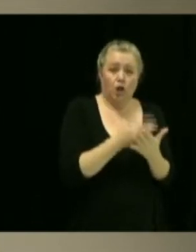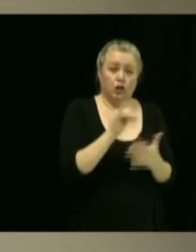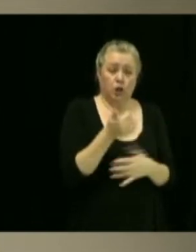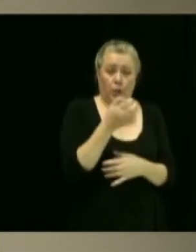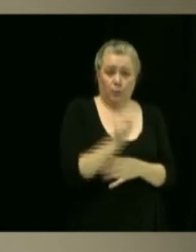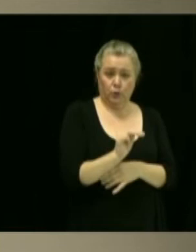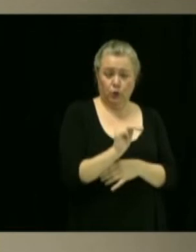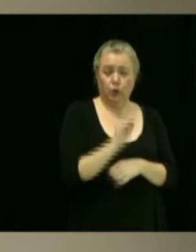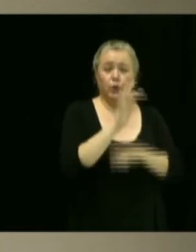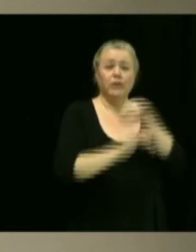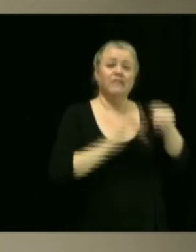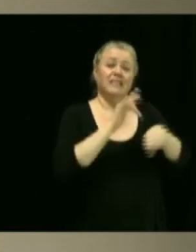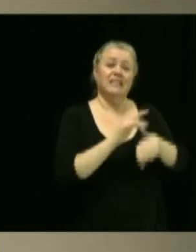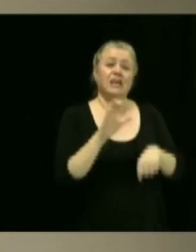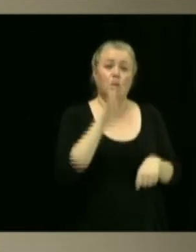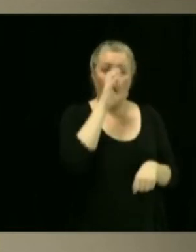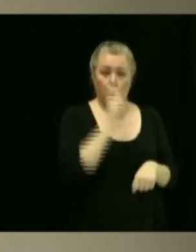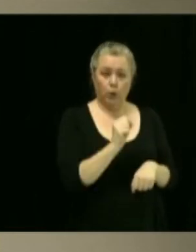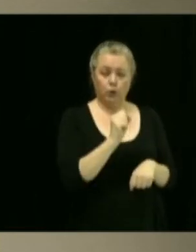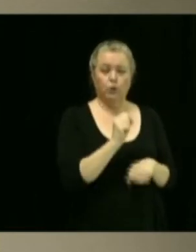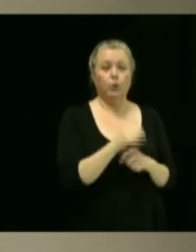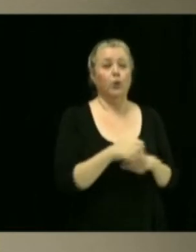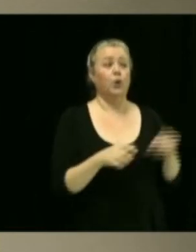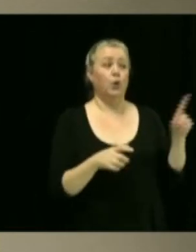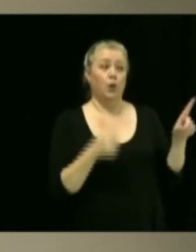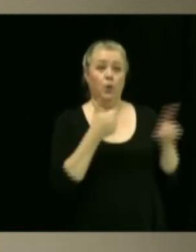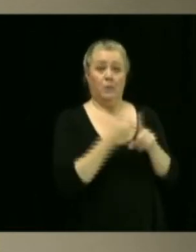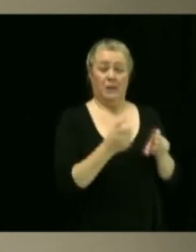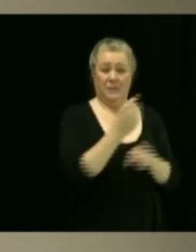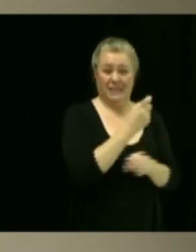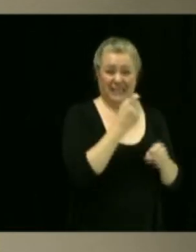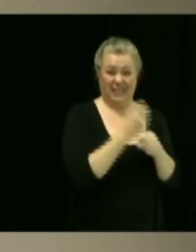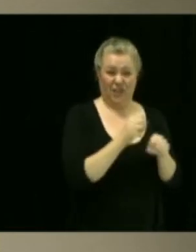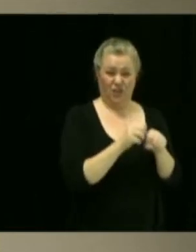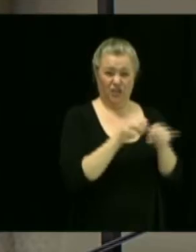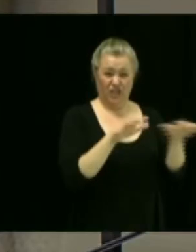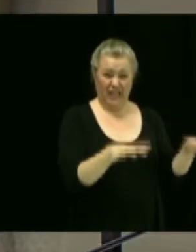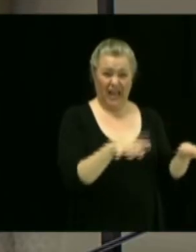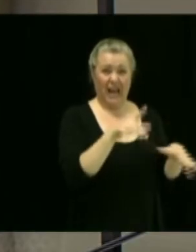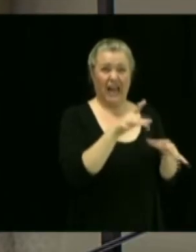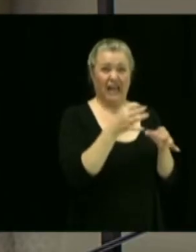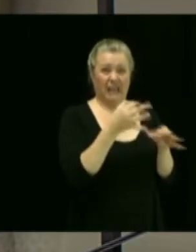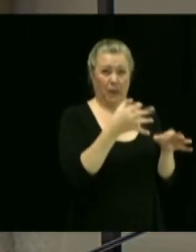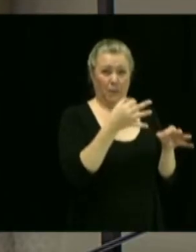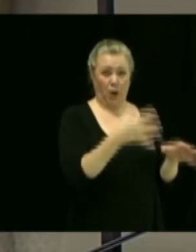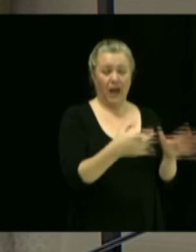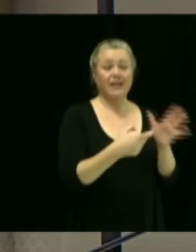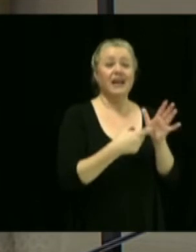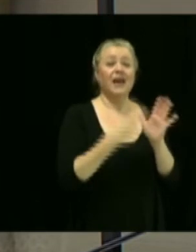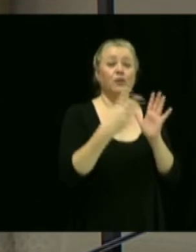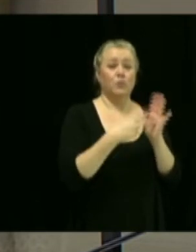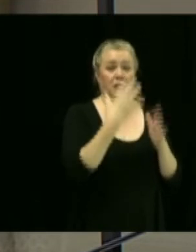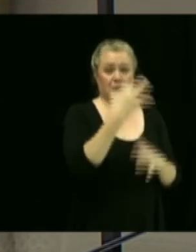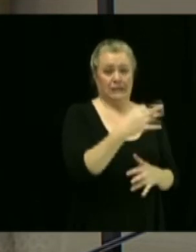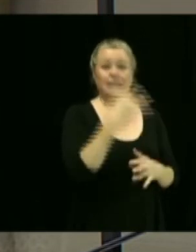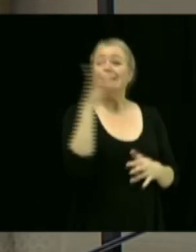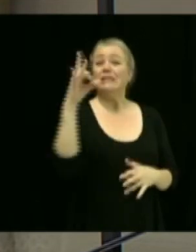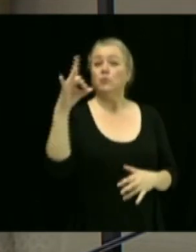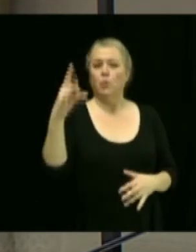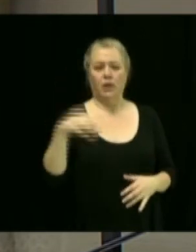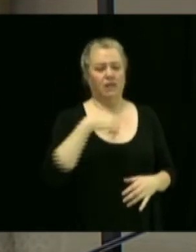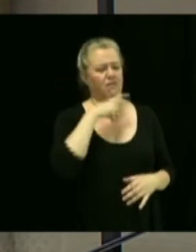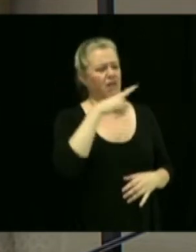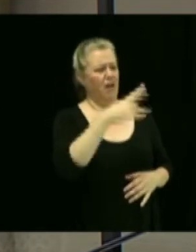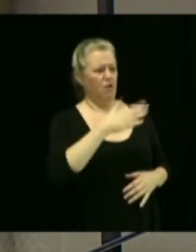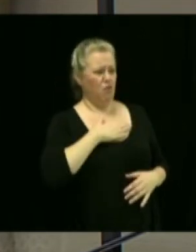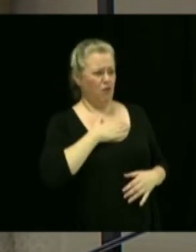Il faut savoir qu'il agit à titre de directeur général sur une base intérimaire en 2018. Nous sommes tous très fiers de travailler avec toi depuis nos tout